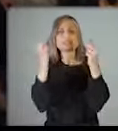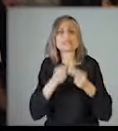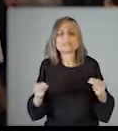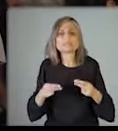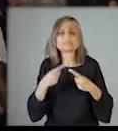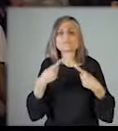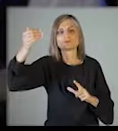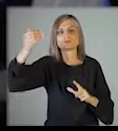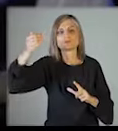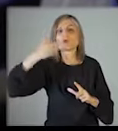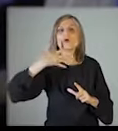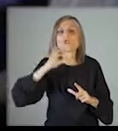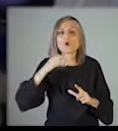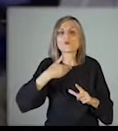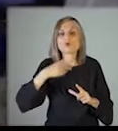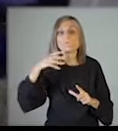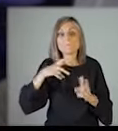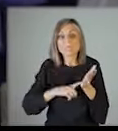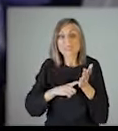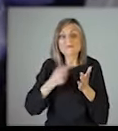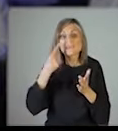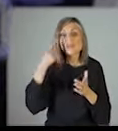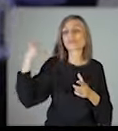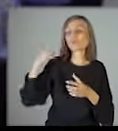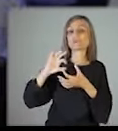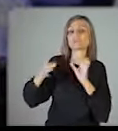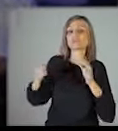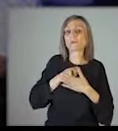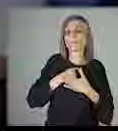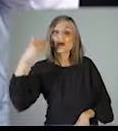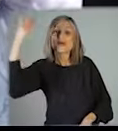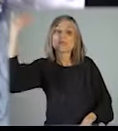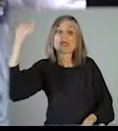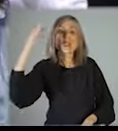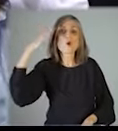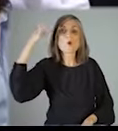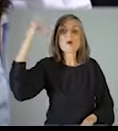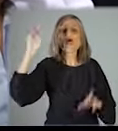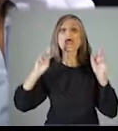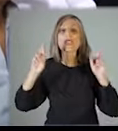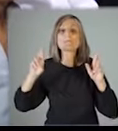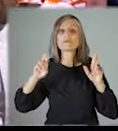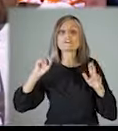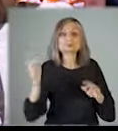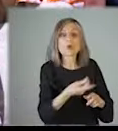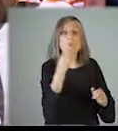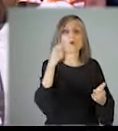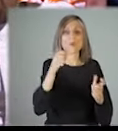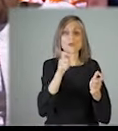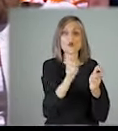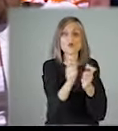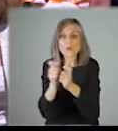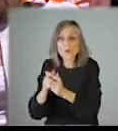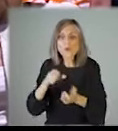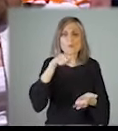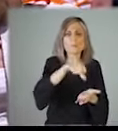διακυβέρνησης που θα παρουσιάσει, καθώς και τα χρονοδιαγράμματα εφαρμογής του. Υποσχέθηκε παράλληλα ότι σε περίπτωση εκλογής του θα σχηματίσει